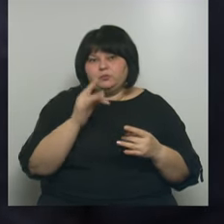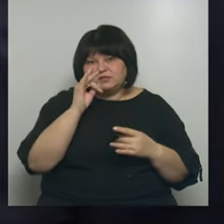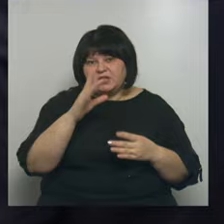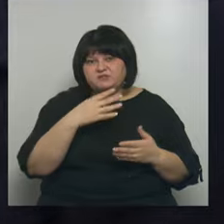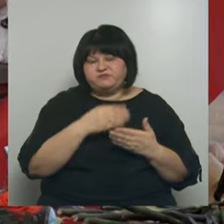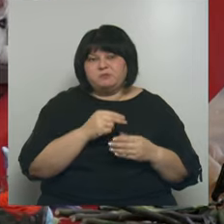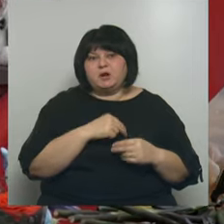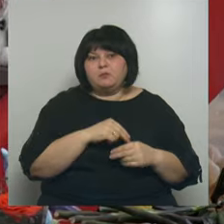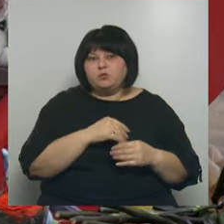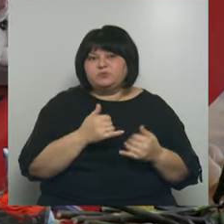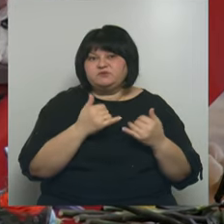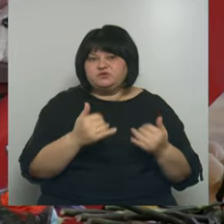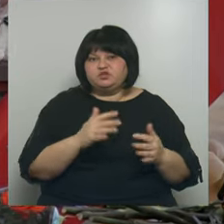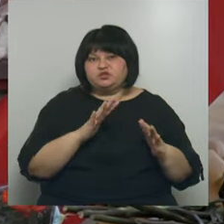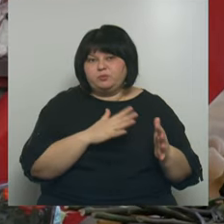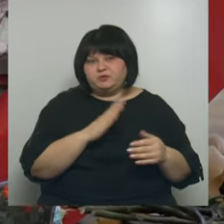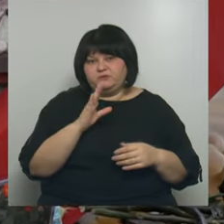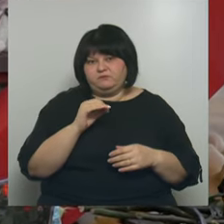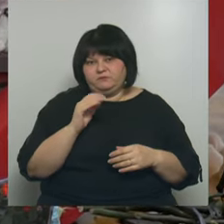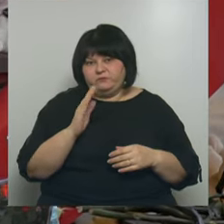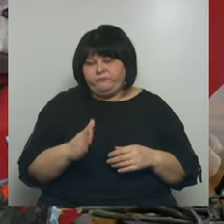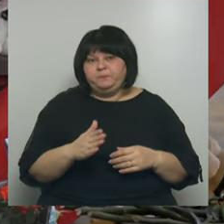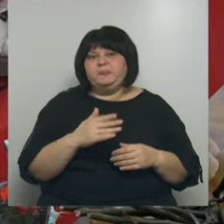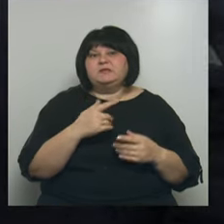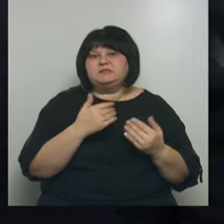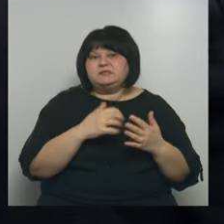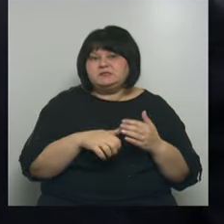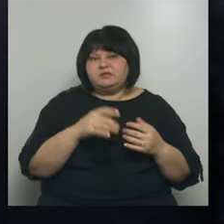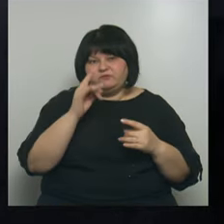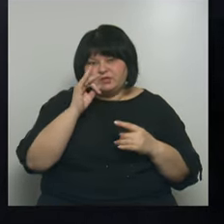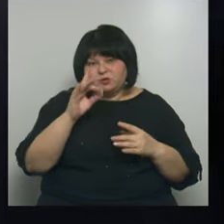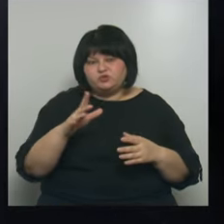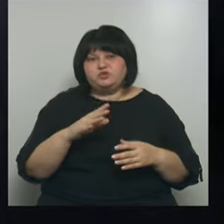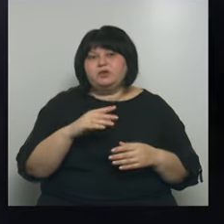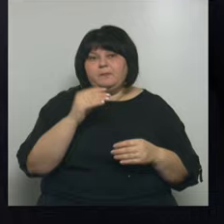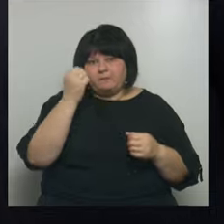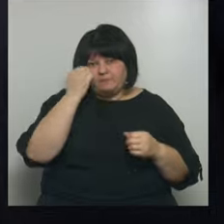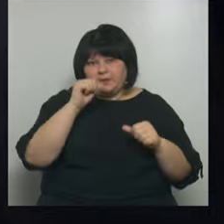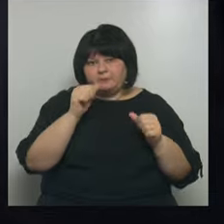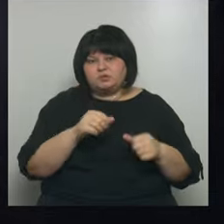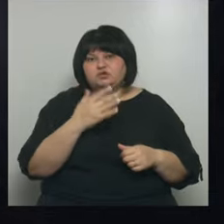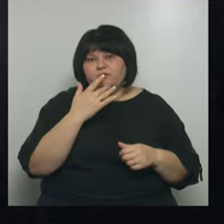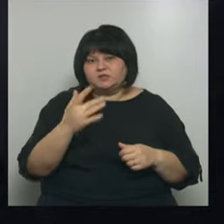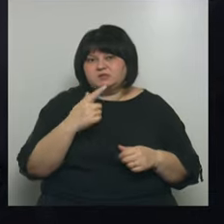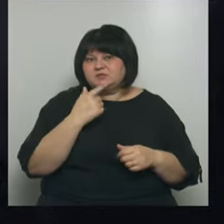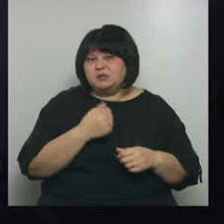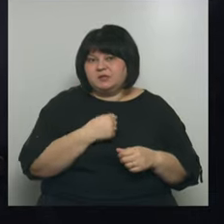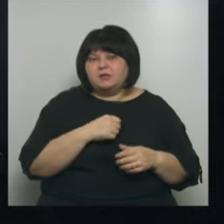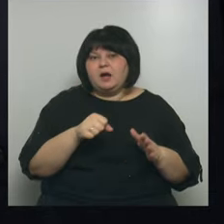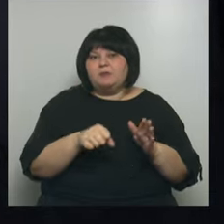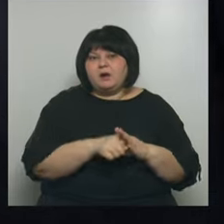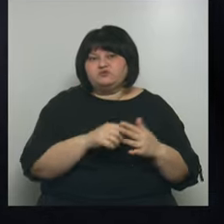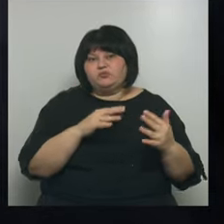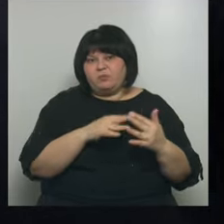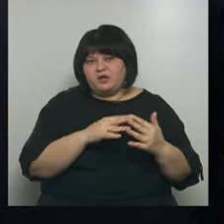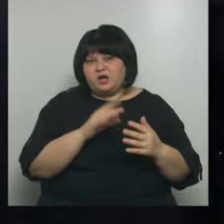своими работами, посвященными событиям Великой Отечественной. Среди самых выдающихся – мемориальный комплекс с советским солдатом, павшим в боях